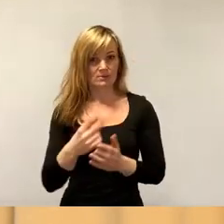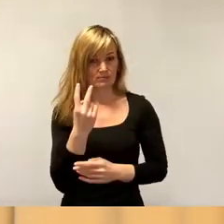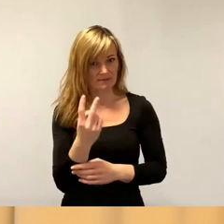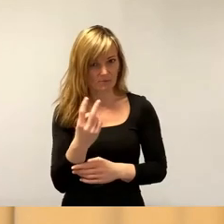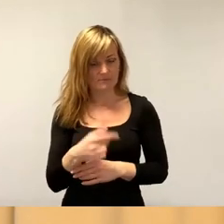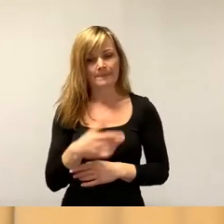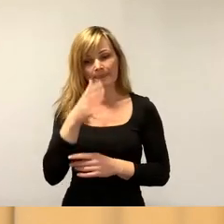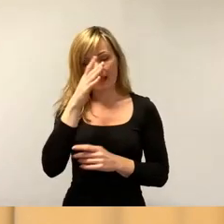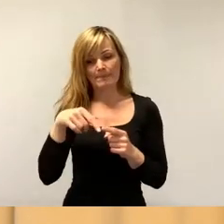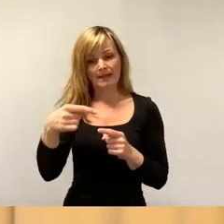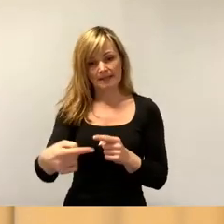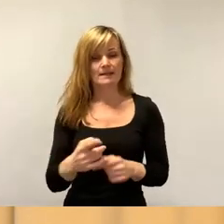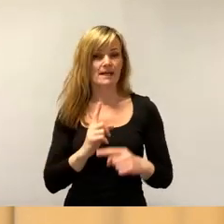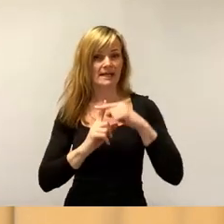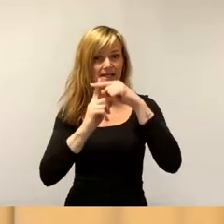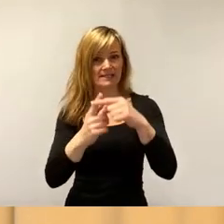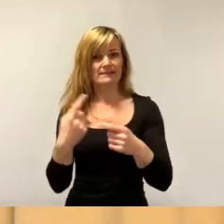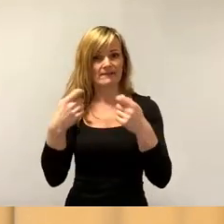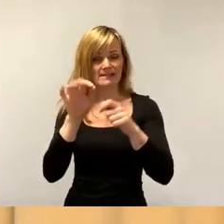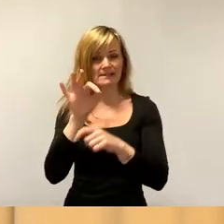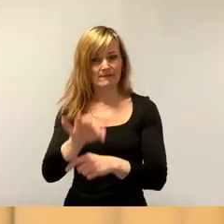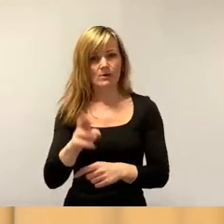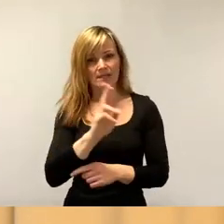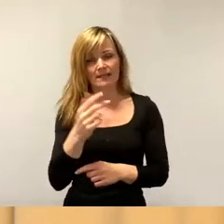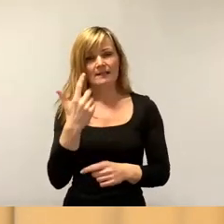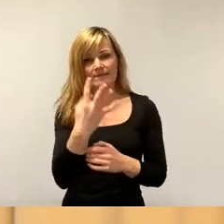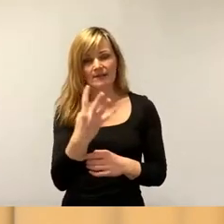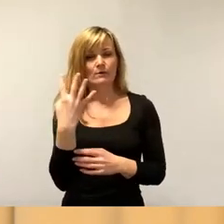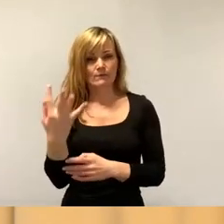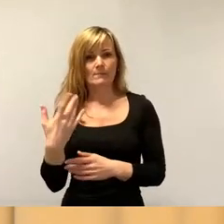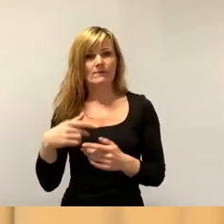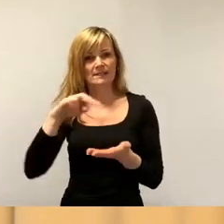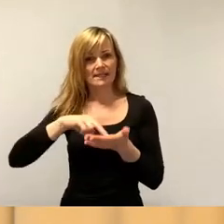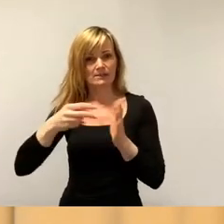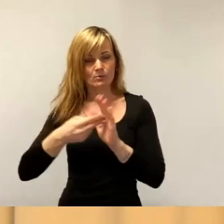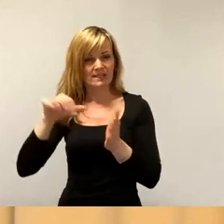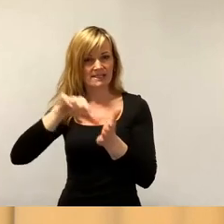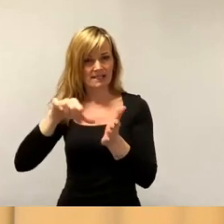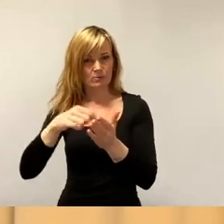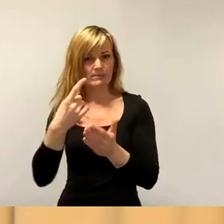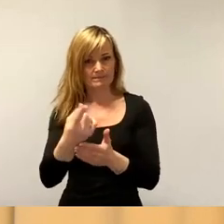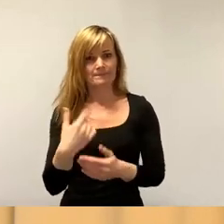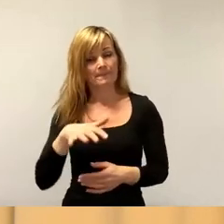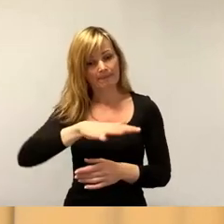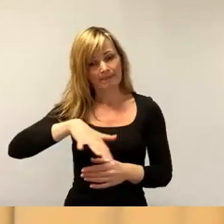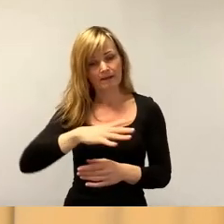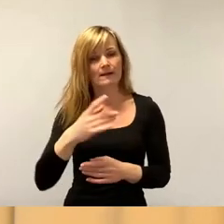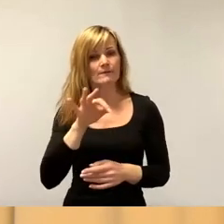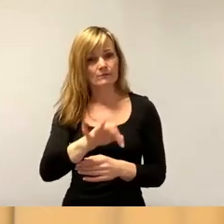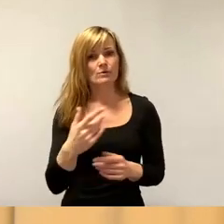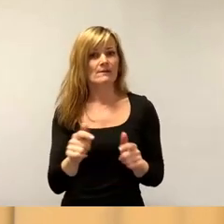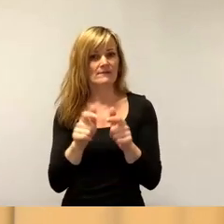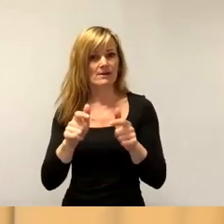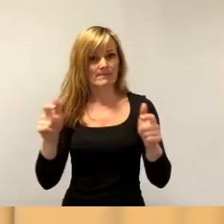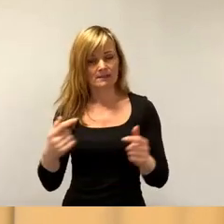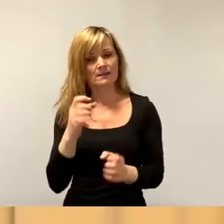feiern wir richtfest für die Riegel 4 und 5 des Technologiezentrums. Wir investieren also in Platz für Unternehmen, die dort wachsen können. Das